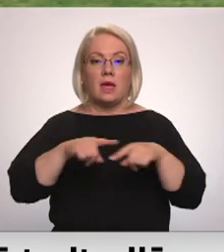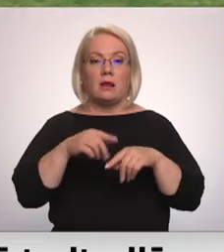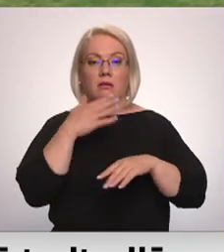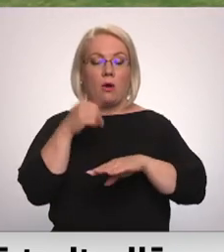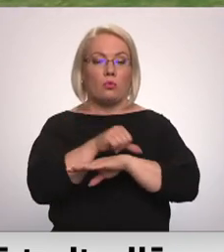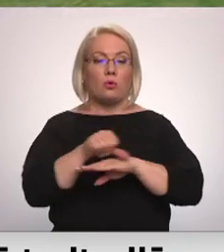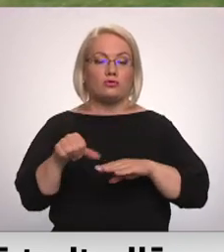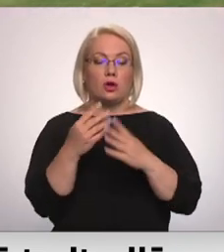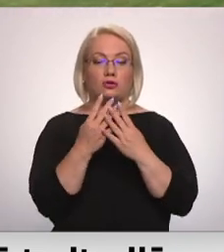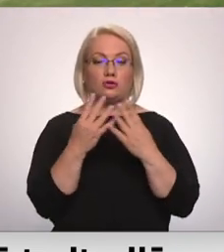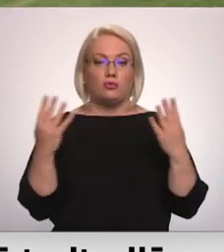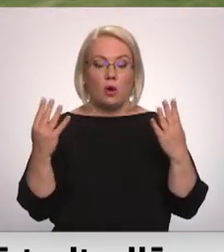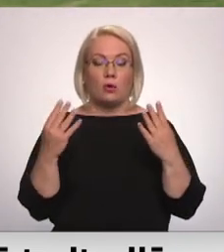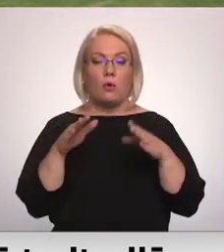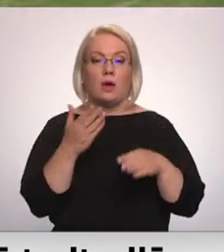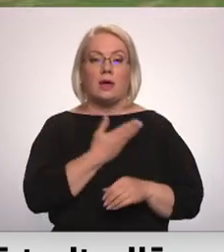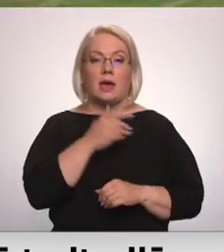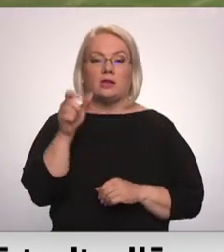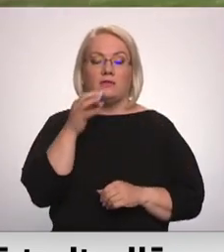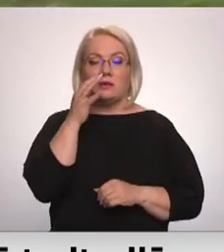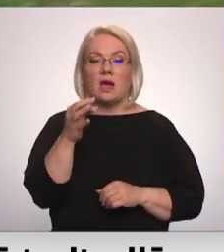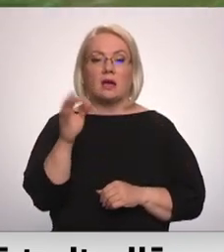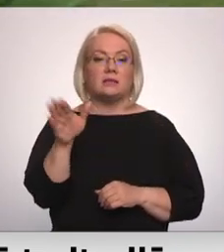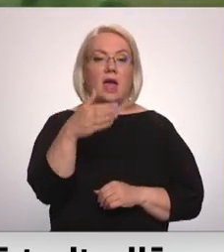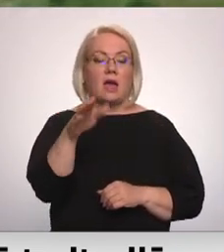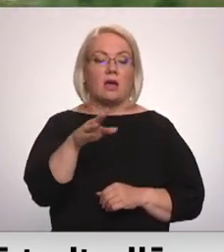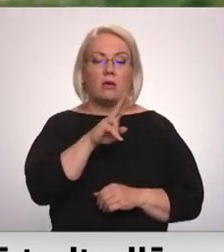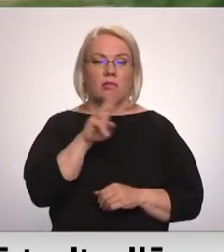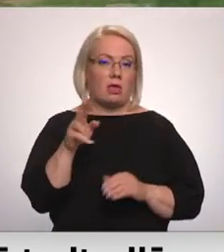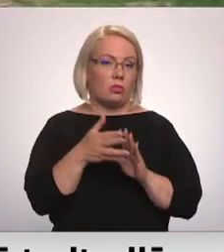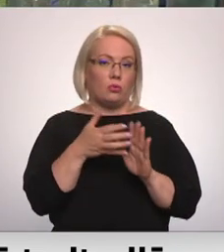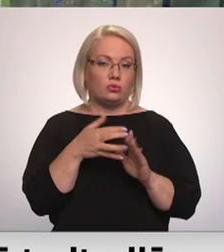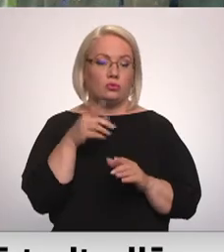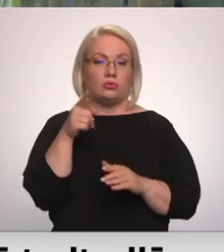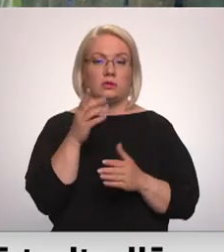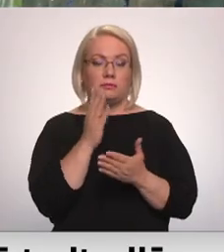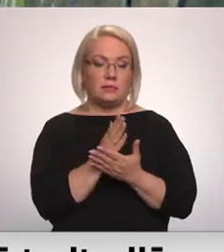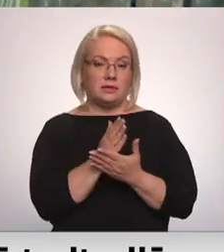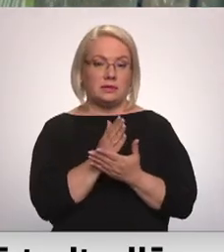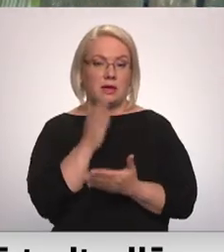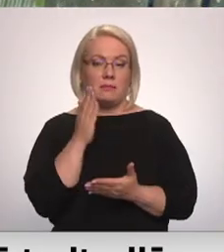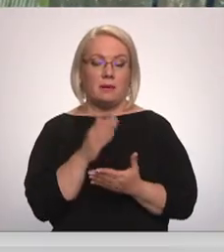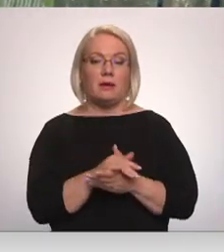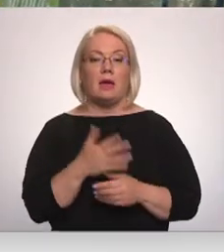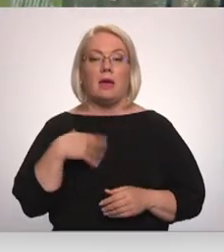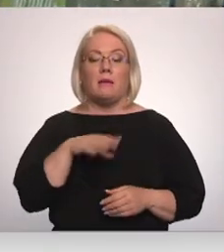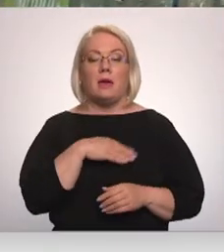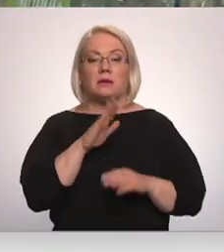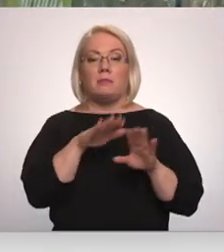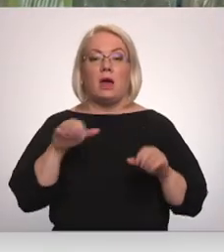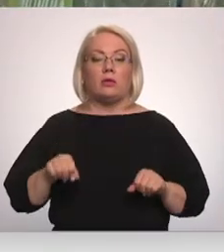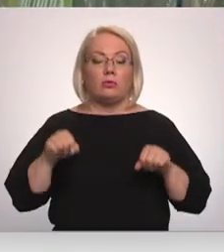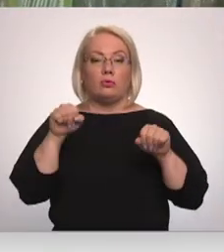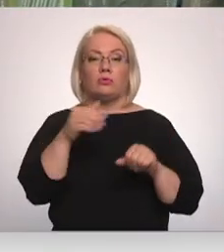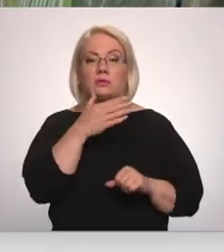vietējie iedzīvotāji, staigātāji tur netrūkstot, un tas esot bīstami. Mēs tur izpār bērnus nevedām uz turienu.